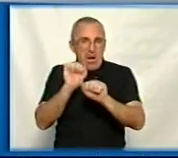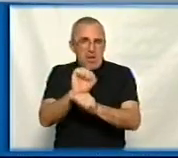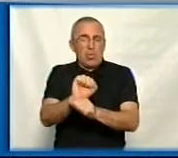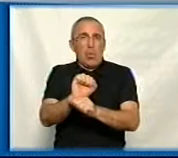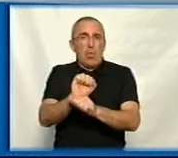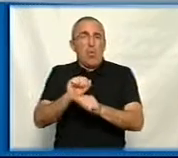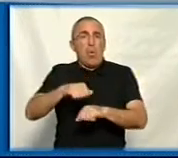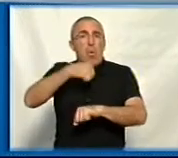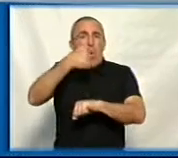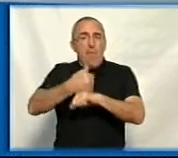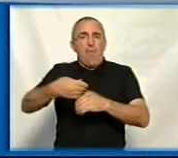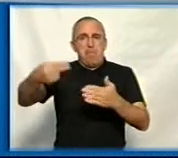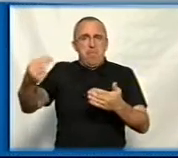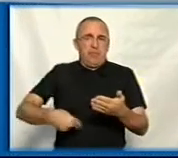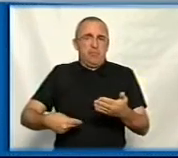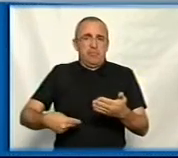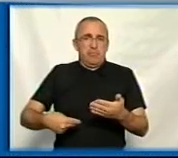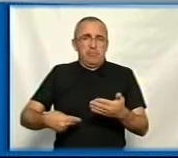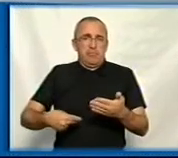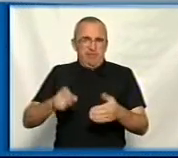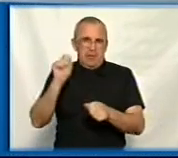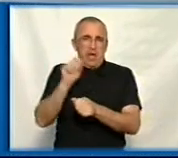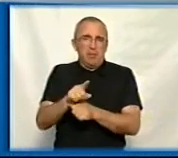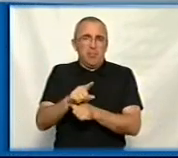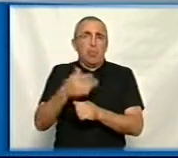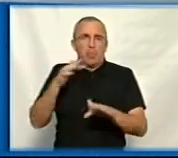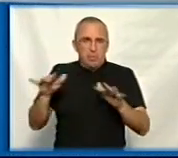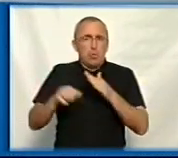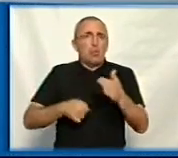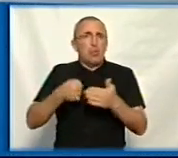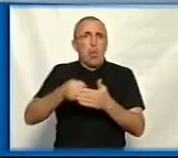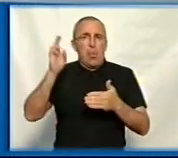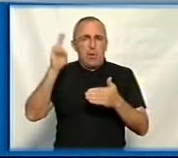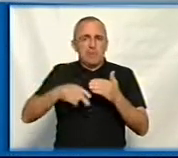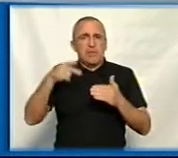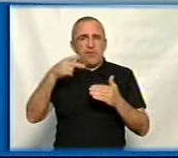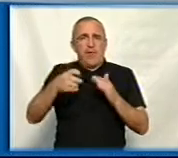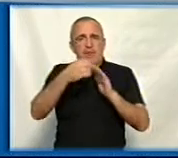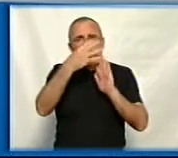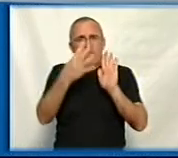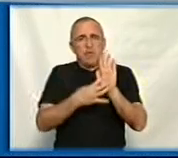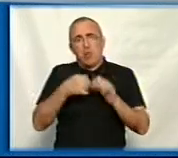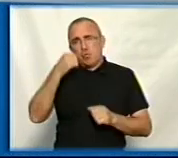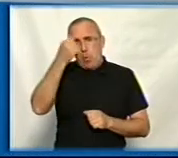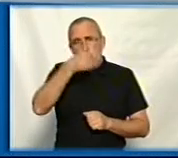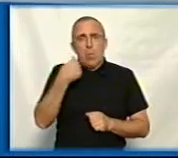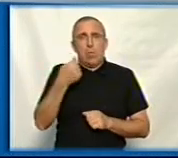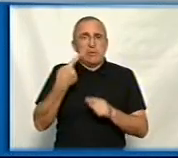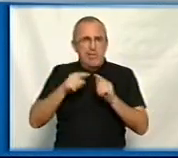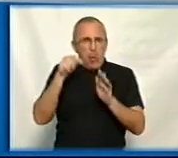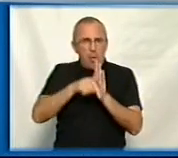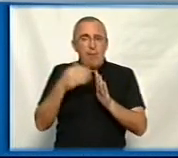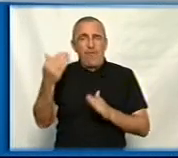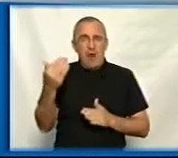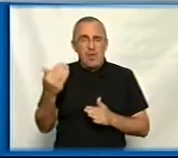Мораторій голова вже підписав. Чи розпорядження. Воно діятиме до кінця 2019 року. Це означає, що